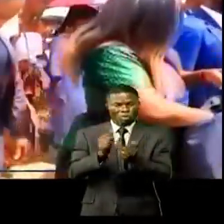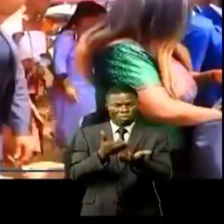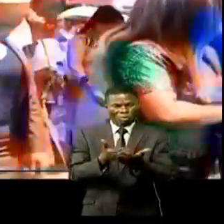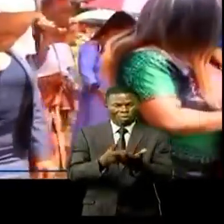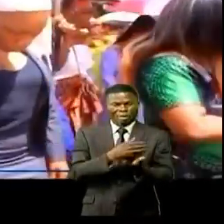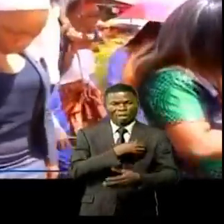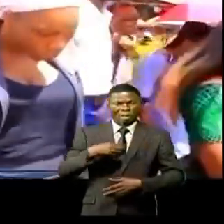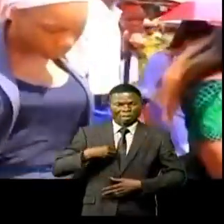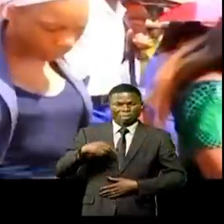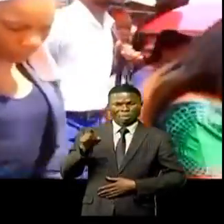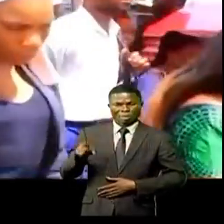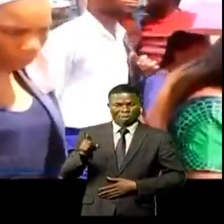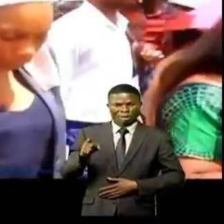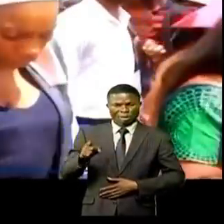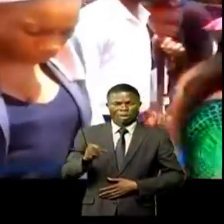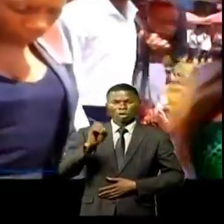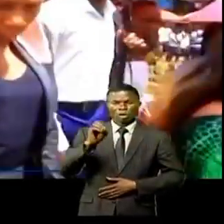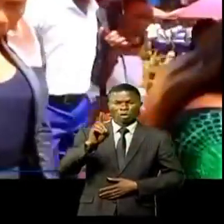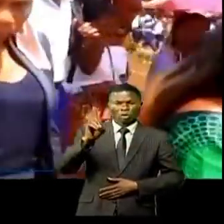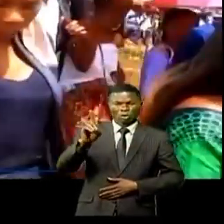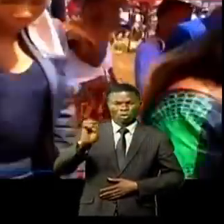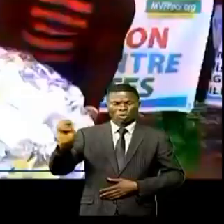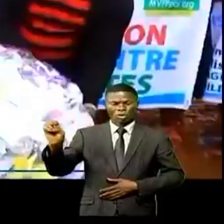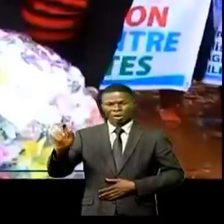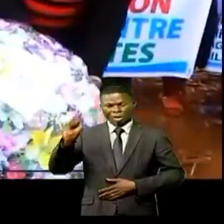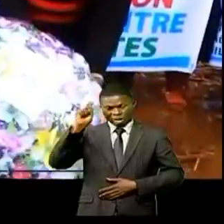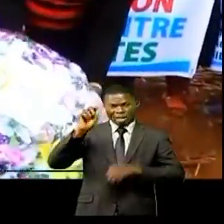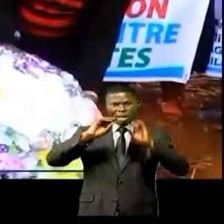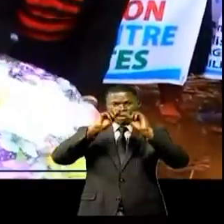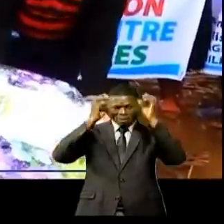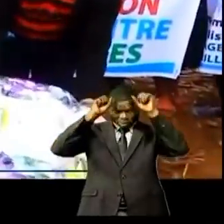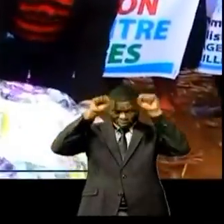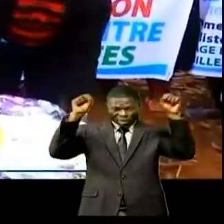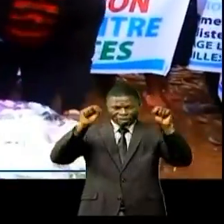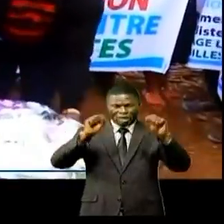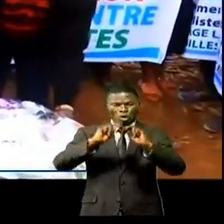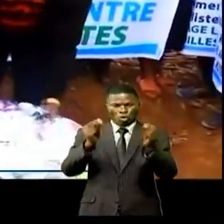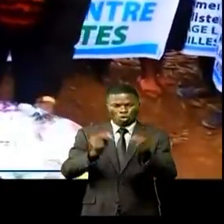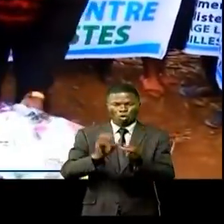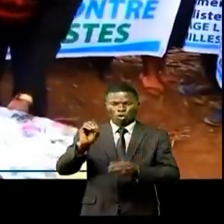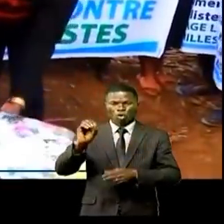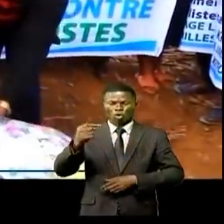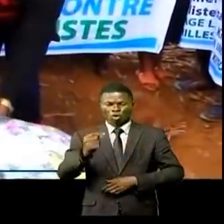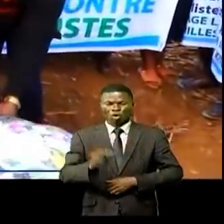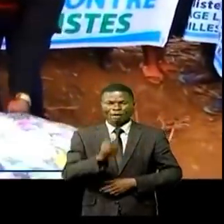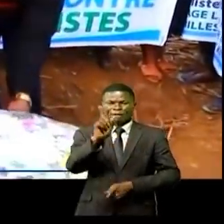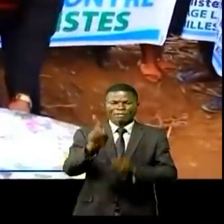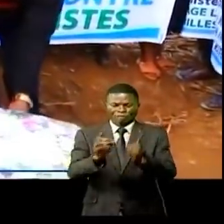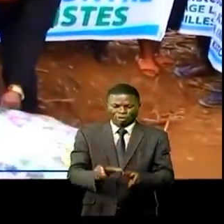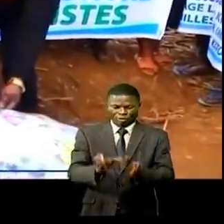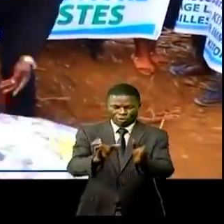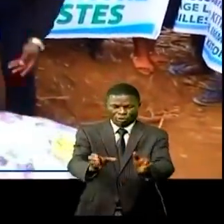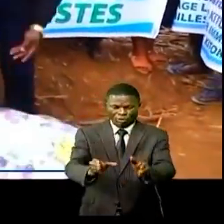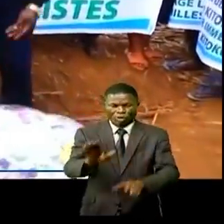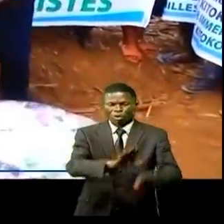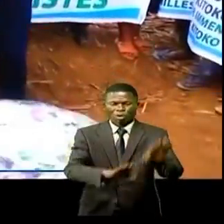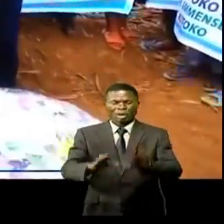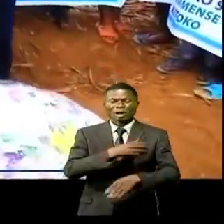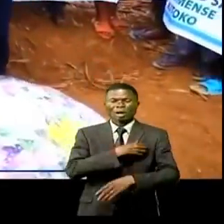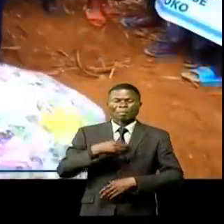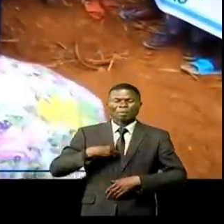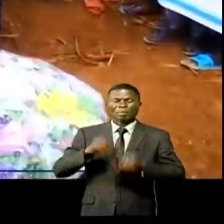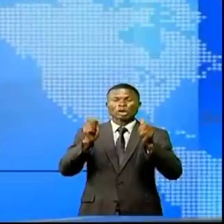Mme Mouzemé-Kaoudouel Odette, présidente de cette ONG, a déposé une gerbe de fleurs à la tombe de Charline